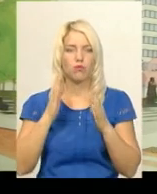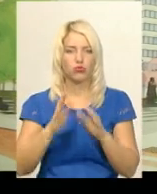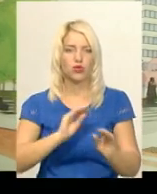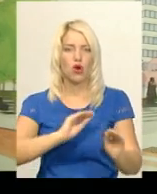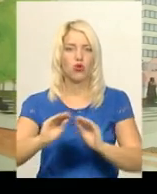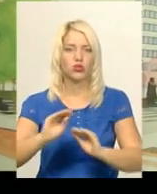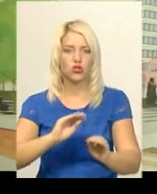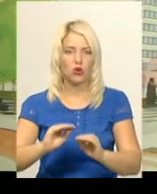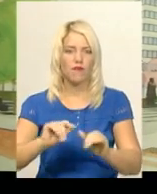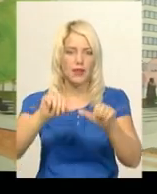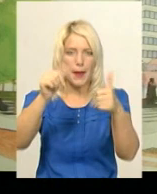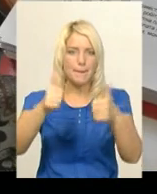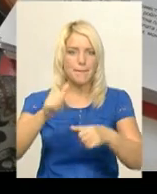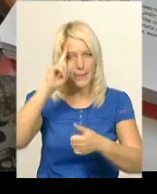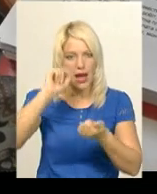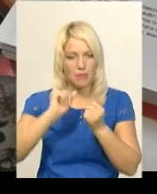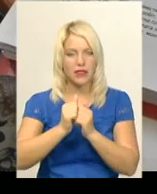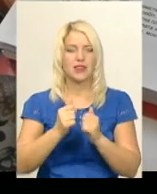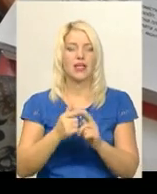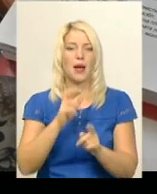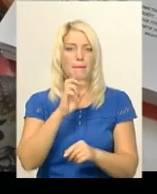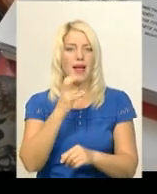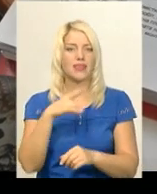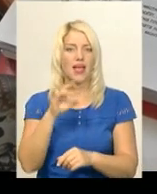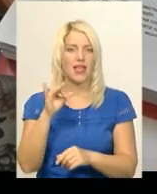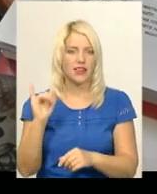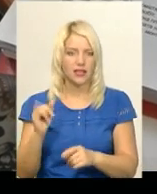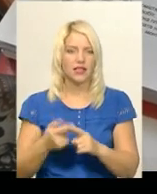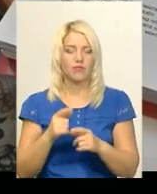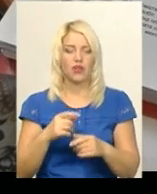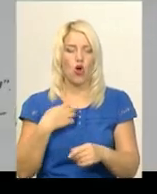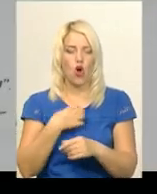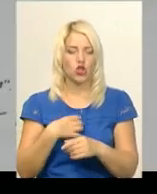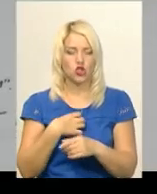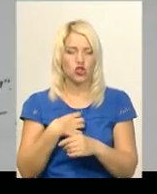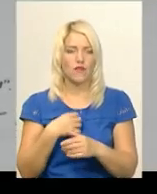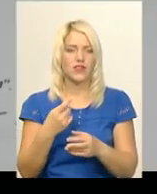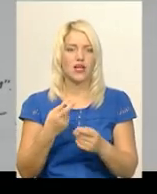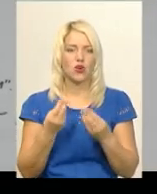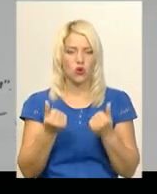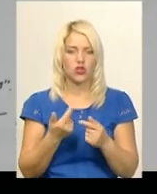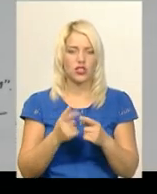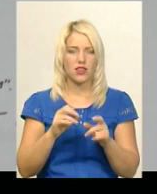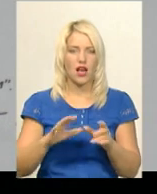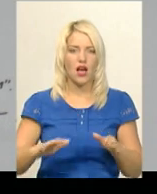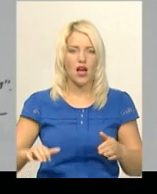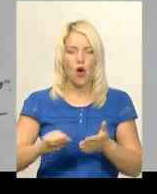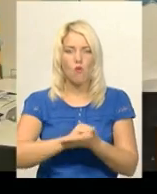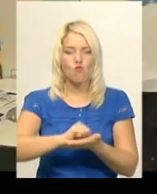Степану Бандері. Основна сума коштів йде на мощення цієї зони.